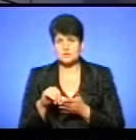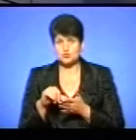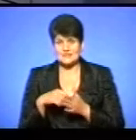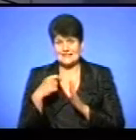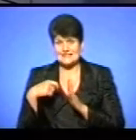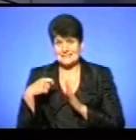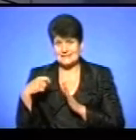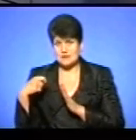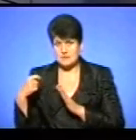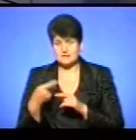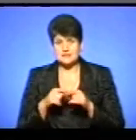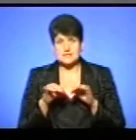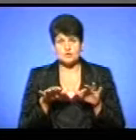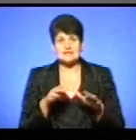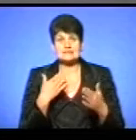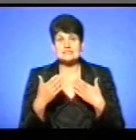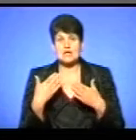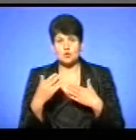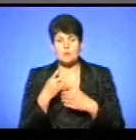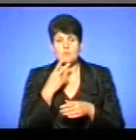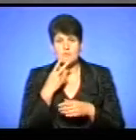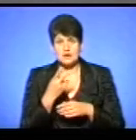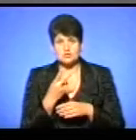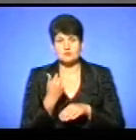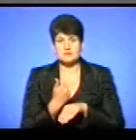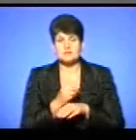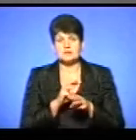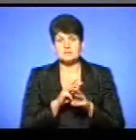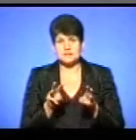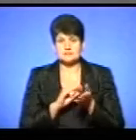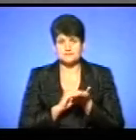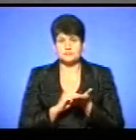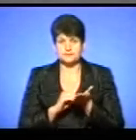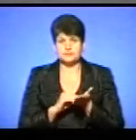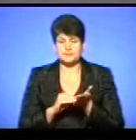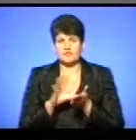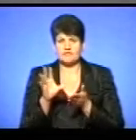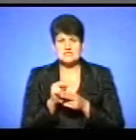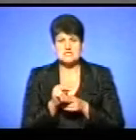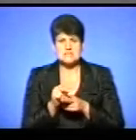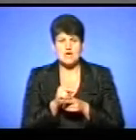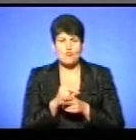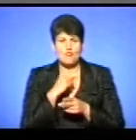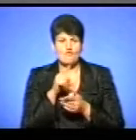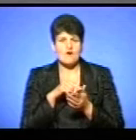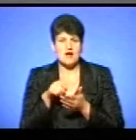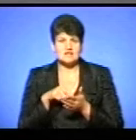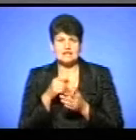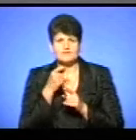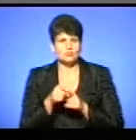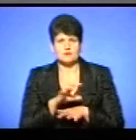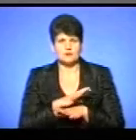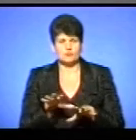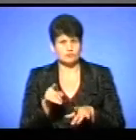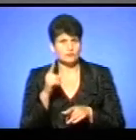і знімати цей процес діалогу, бачили, що прем'єр нотував всі зауваження і запитання голів, але відповіді не давав. Можливо,